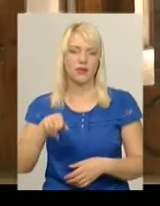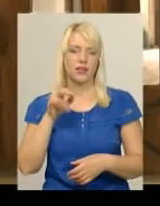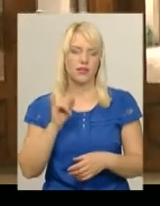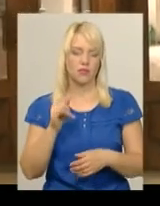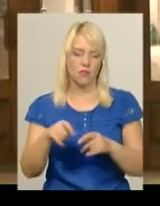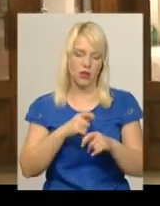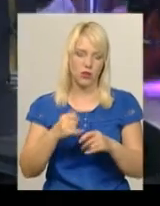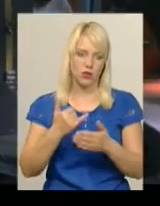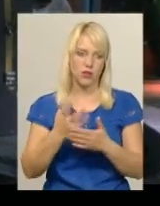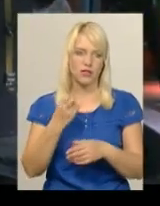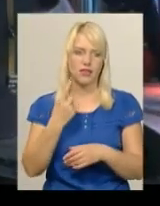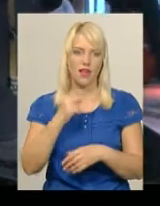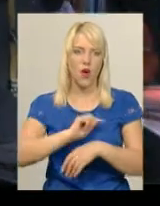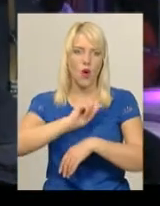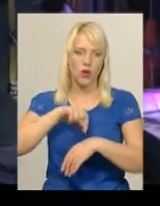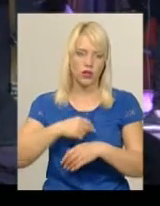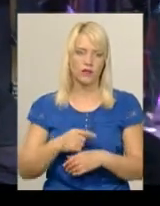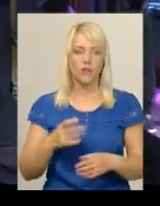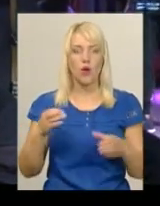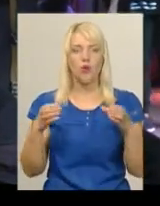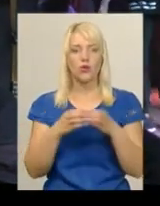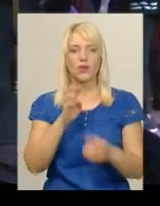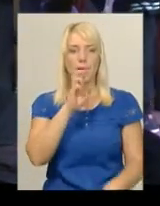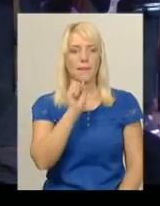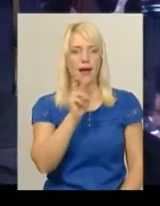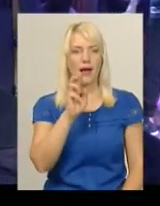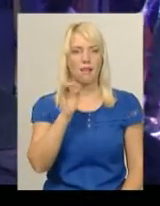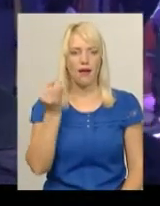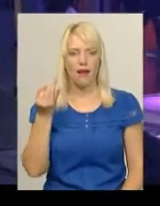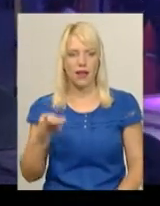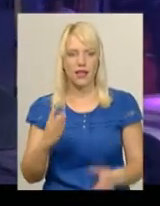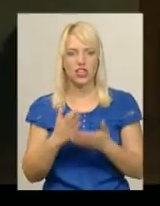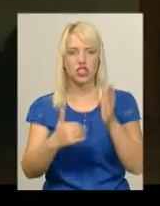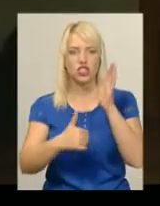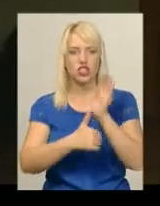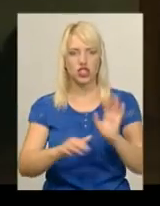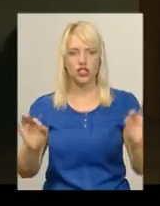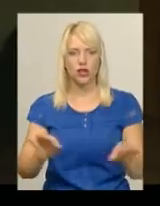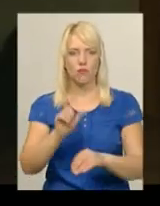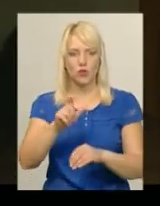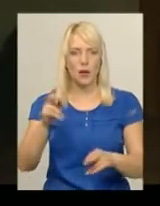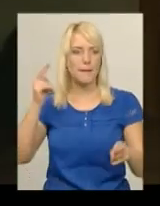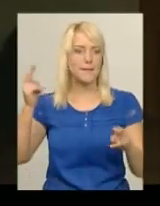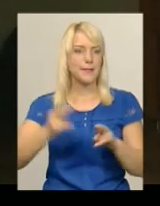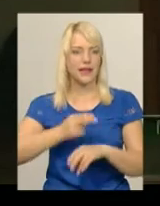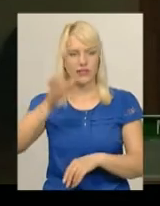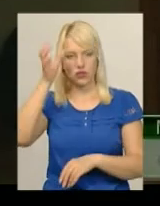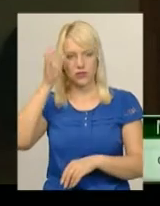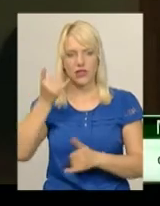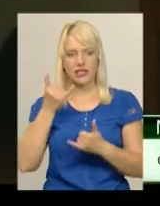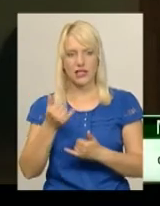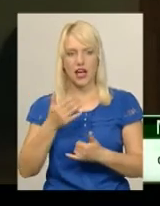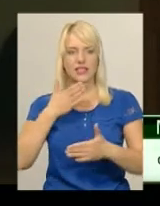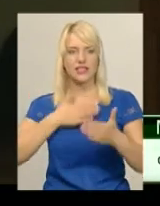приблизно на годинку. У гурті «Бабай» шестеро музикантів, майже усі без музичної освіти. Зараз ми задоволені результатом,